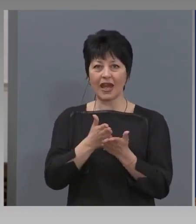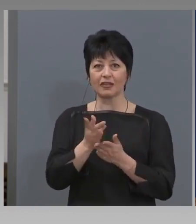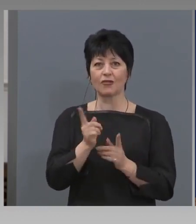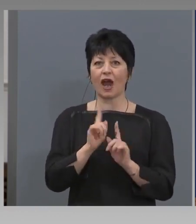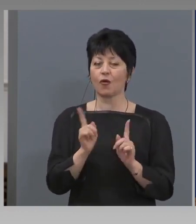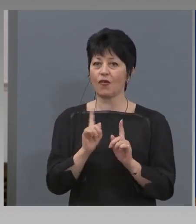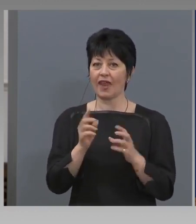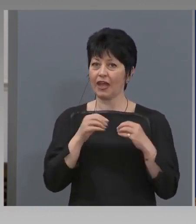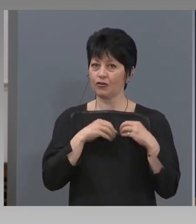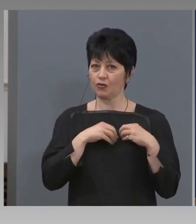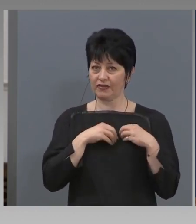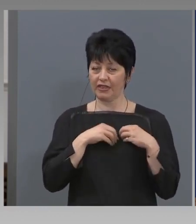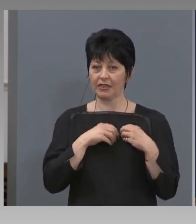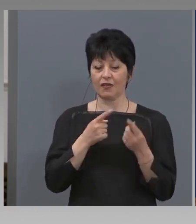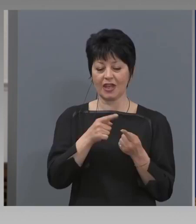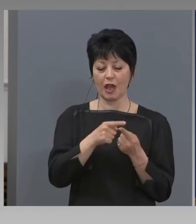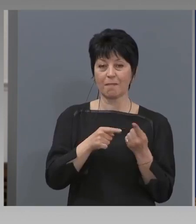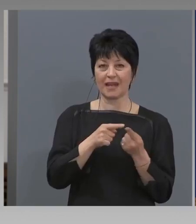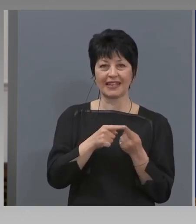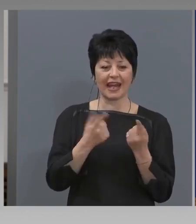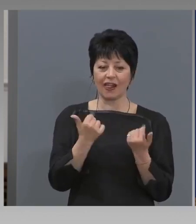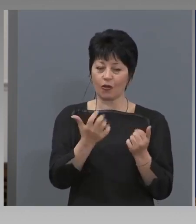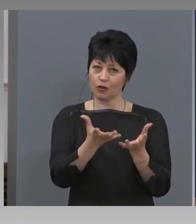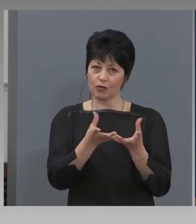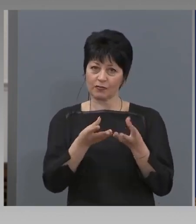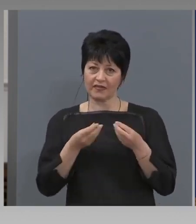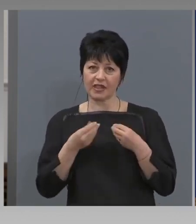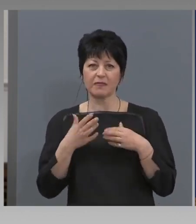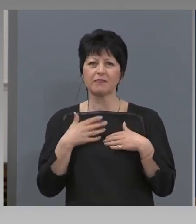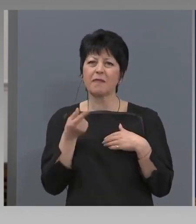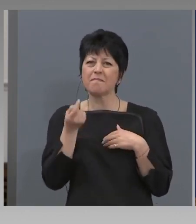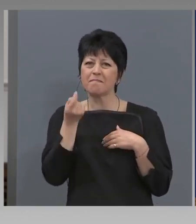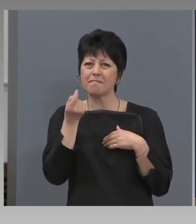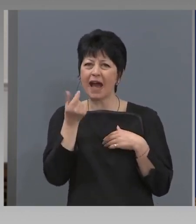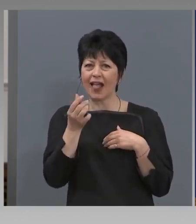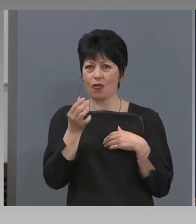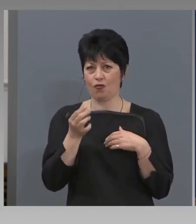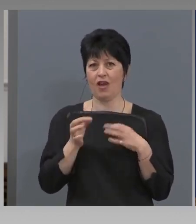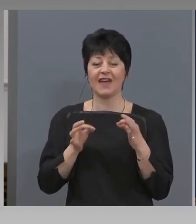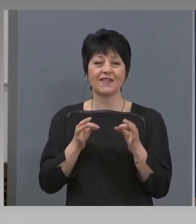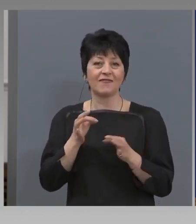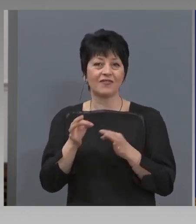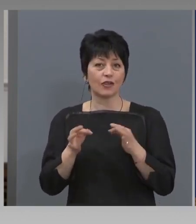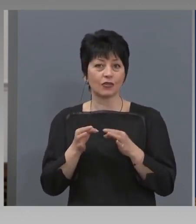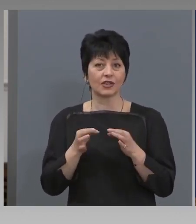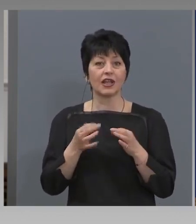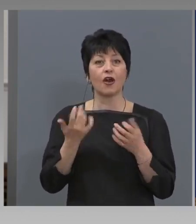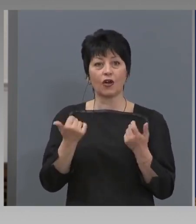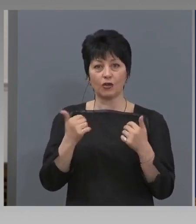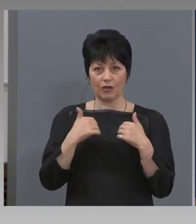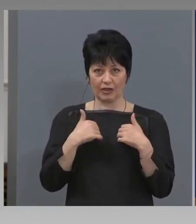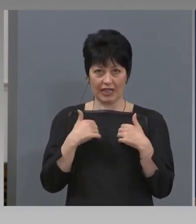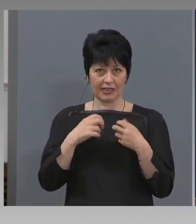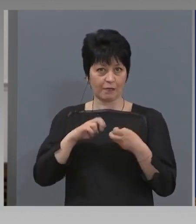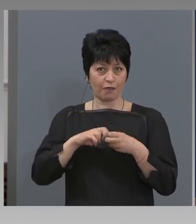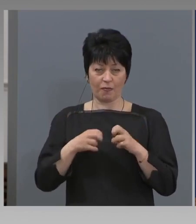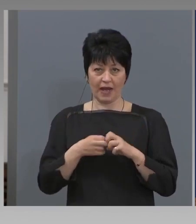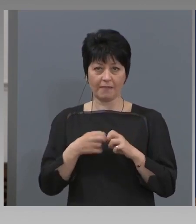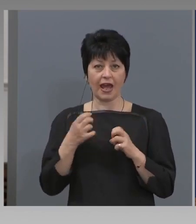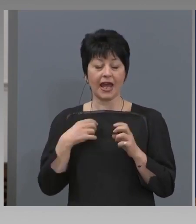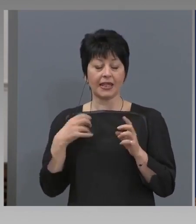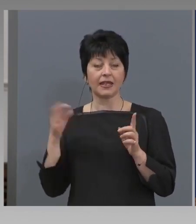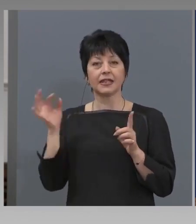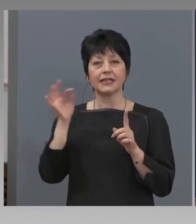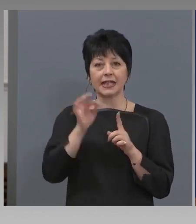или материала взетия, има много малко вирус, което при нас е един от проблемите, защото ние целиме всеки